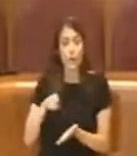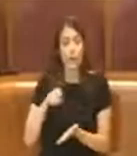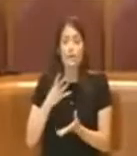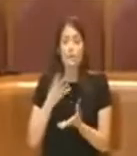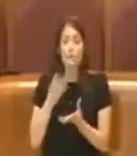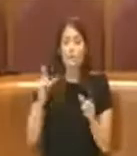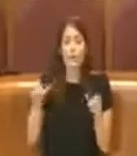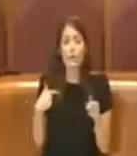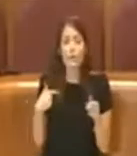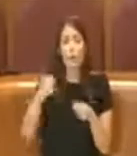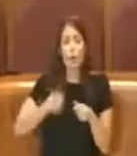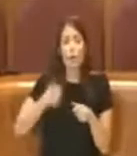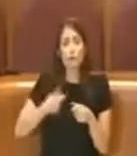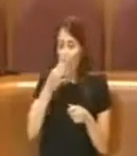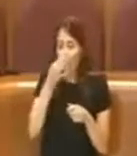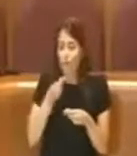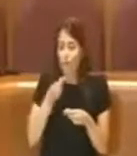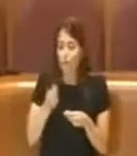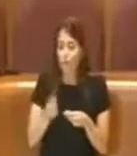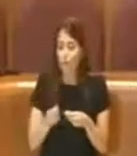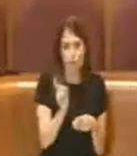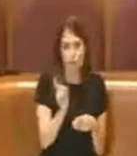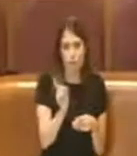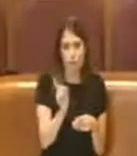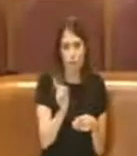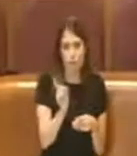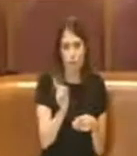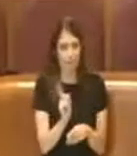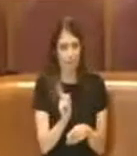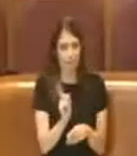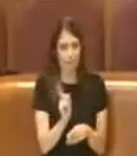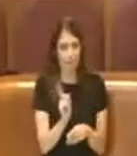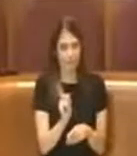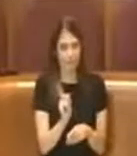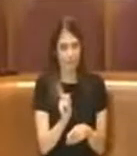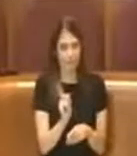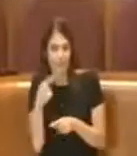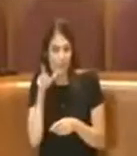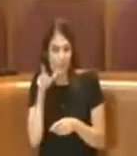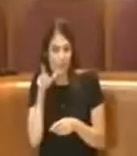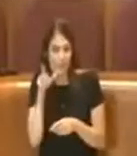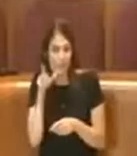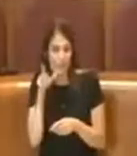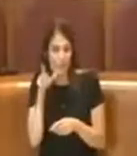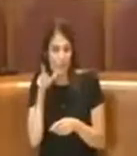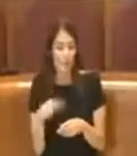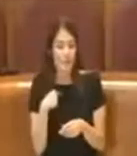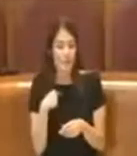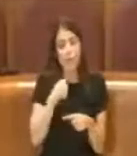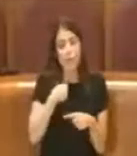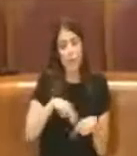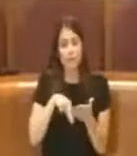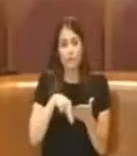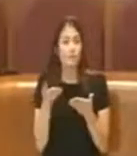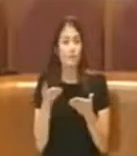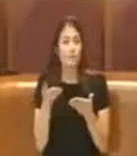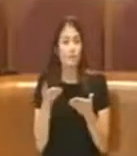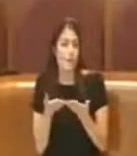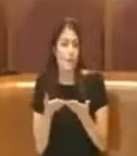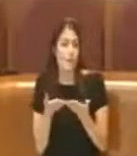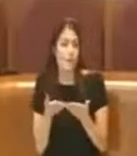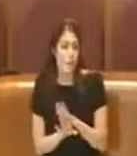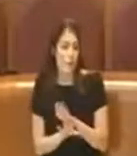fiori ogni anno, certo non li mette al PC. Grazie, scusatemi, il voto del Movimento sarà